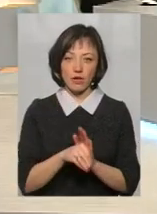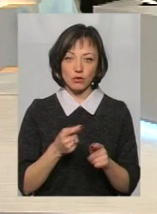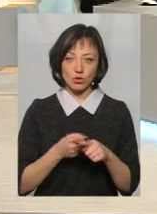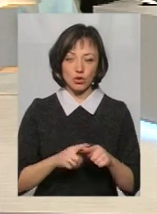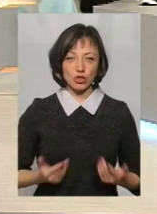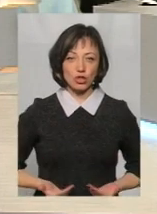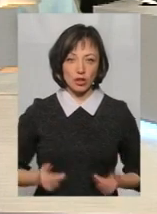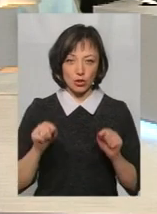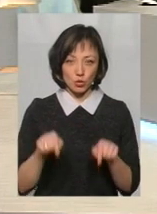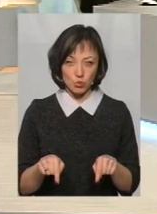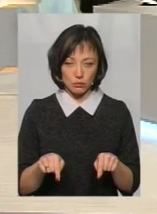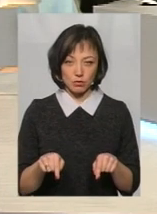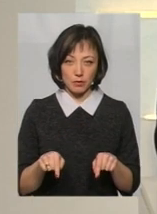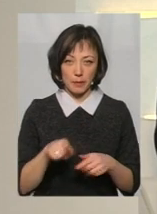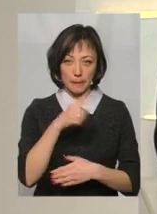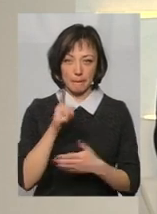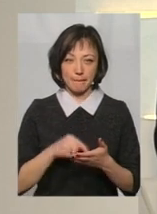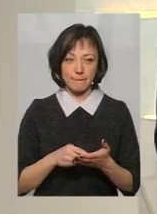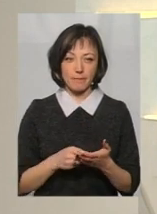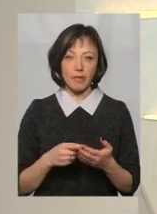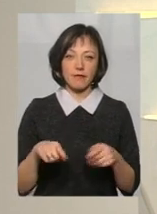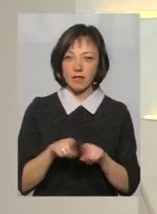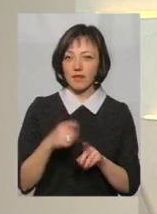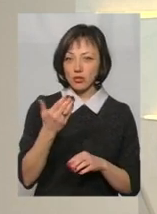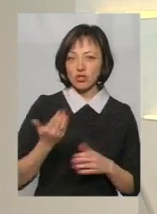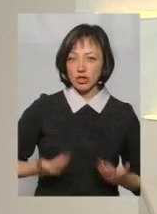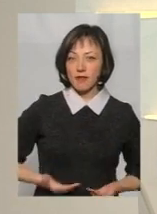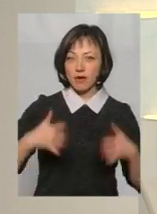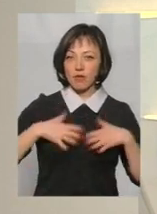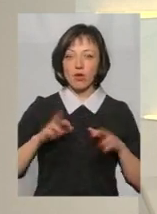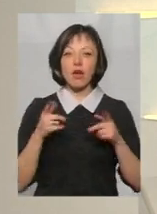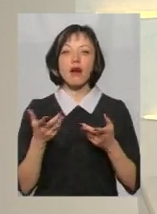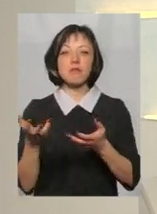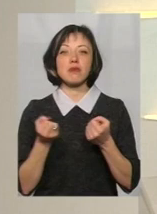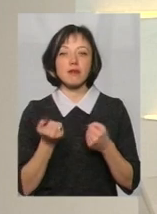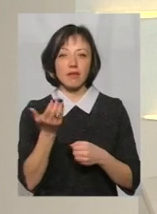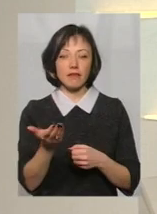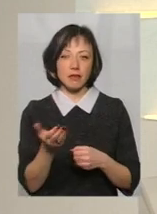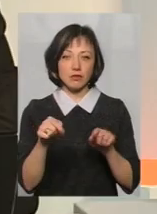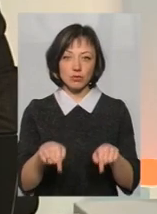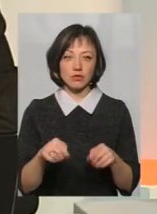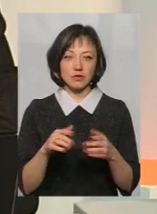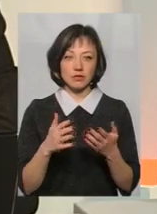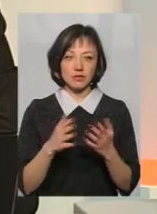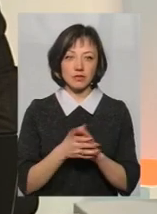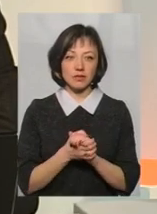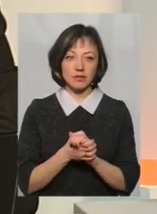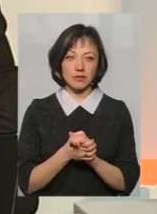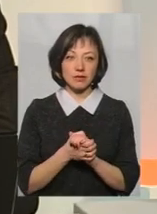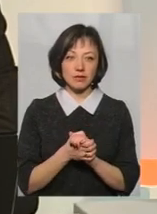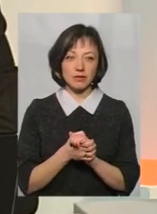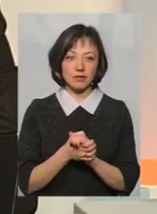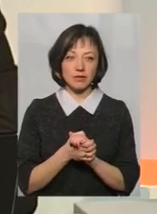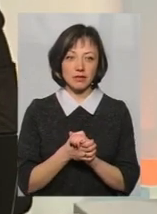цього життя тут? Все ж таки, ви жили в Криму. Як вас прийняли? Шикарно, замечательно,